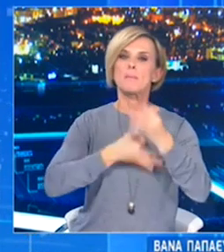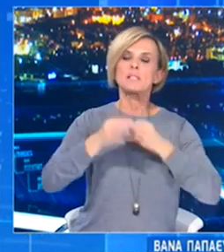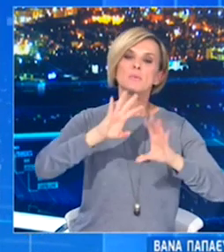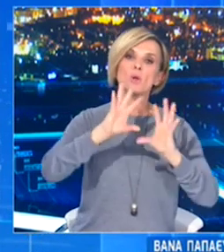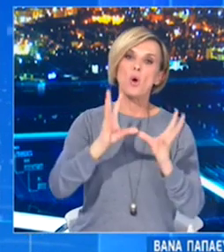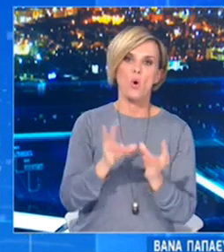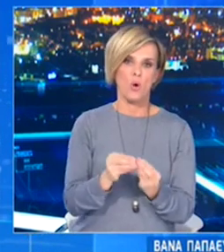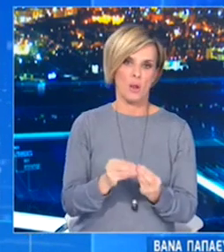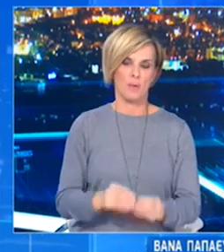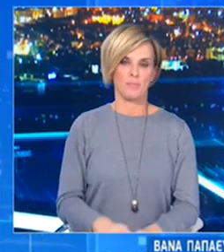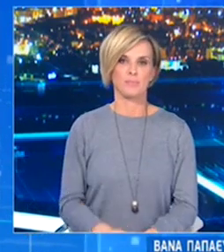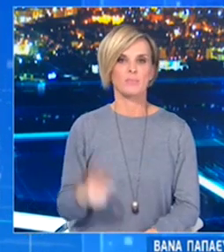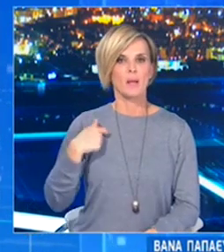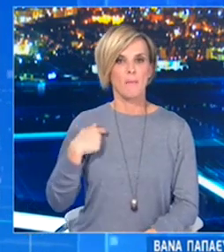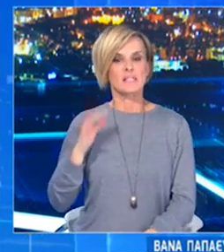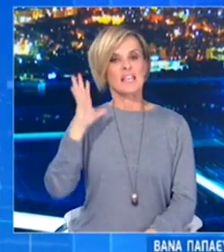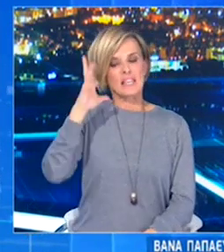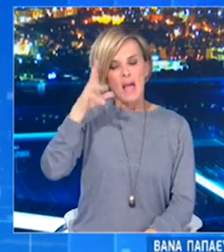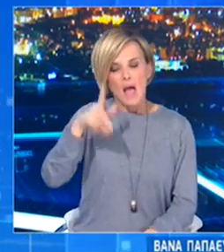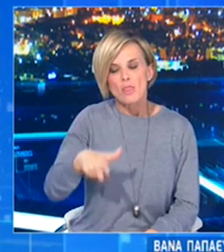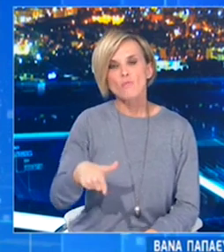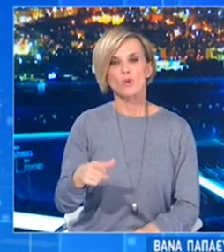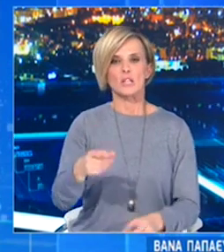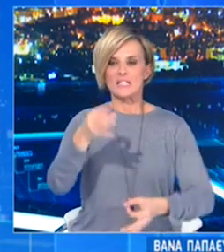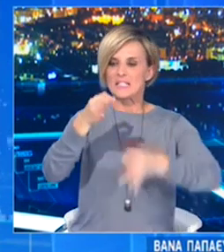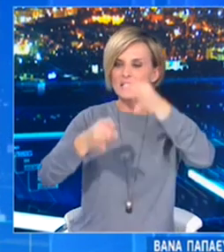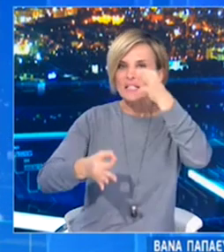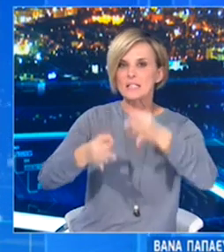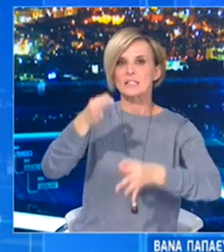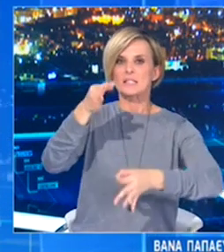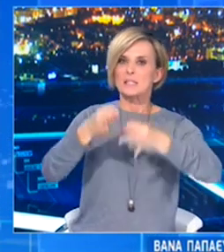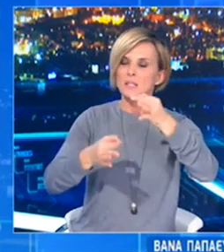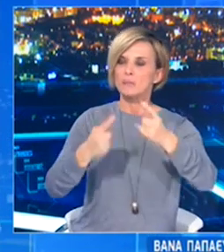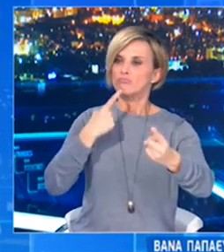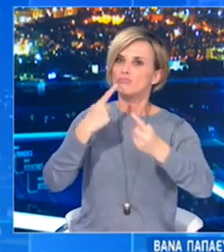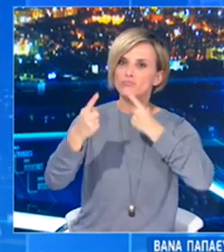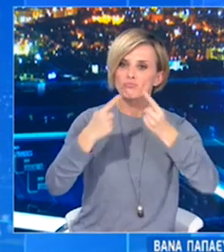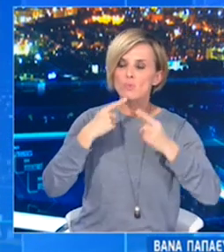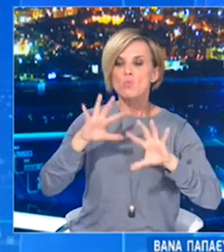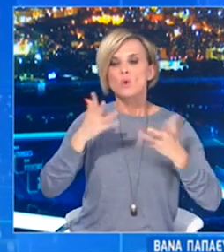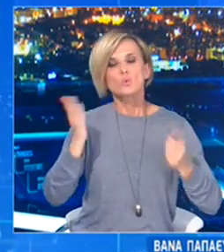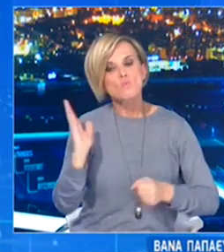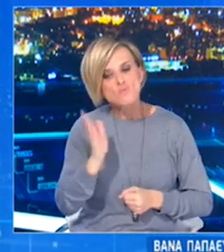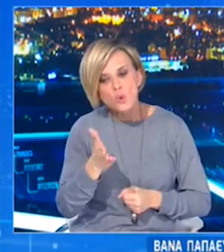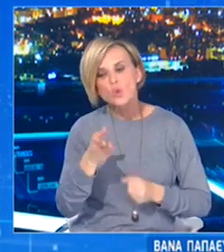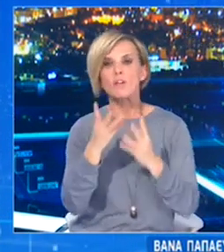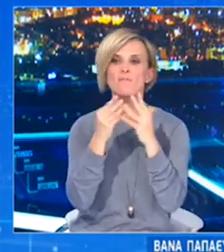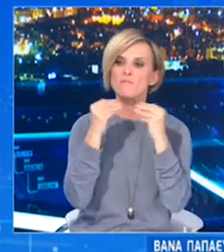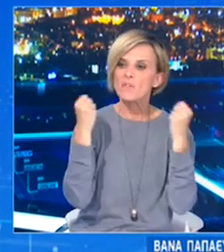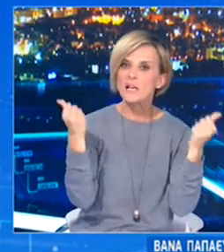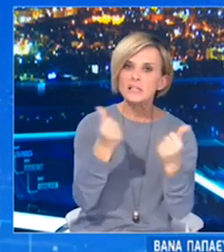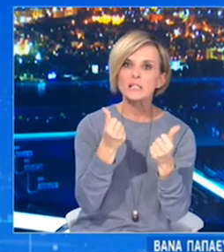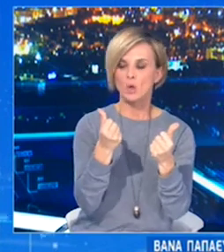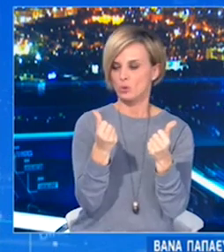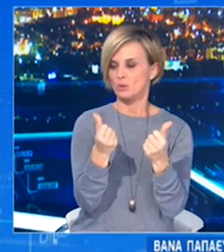Κάθε φορά που συνεδριάζουμε μαζί της και μας παρουσιάζει τα θέματα κάνουμε σχόλια για το πώς θα μπορούσε να βελτιωθεί το